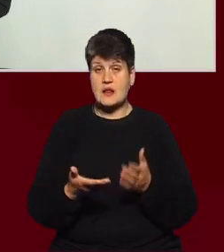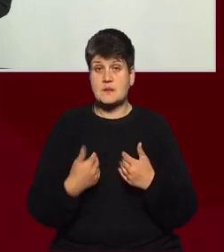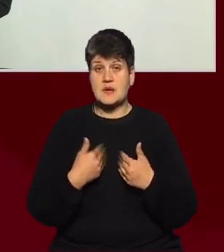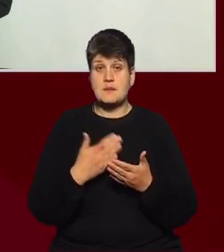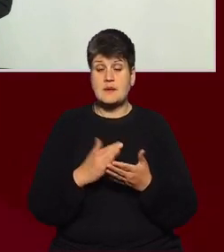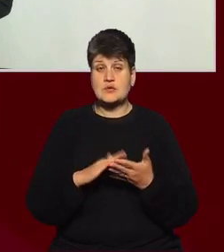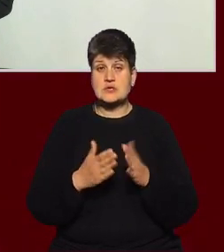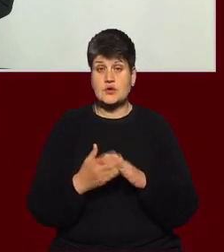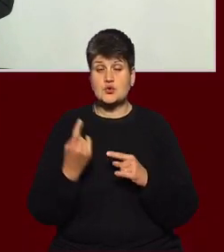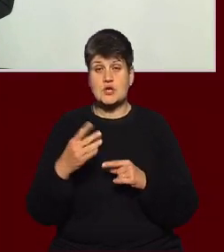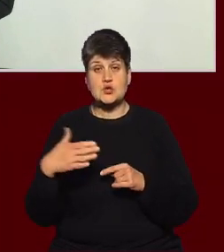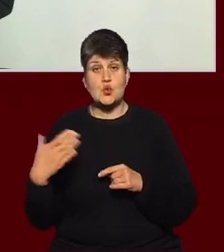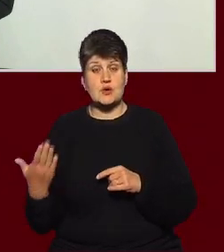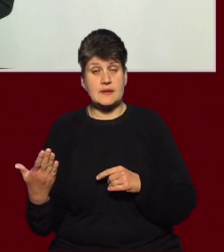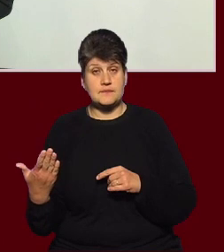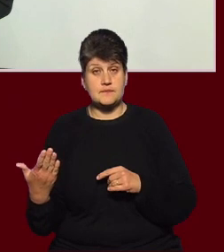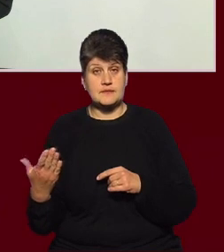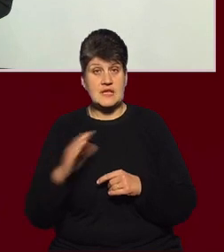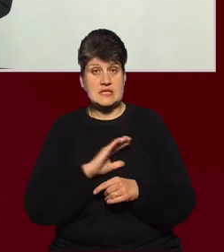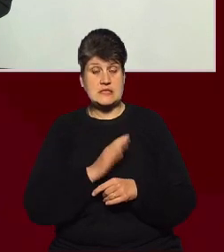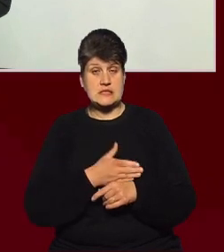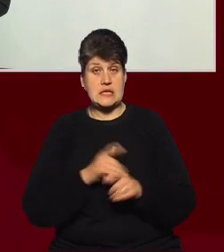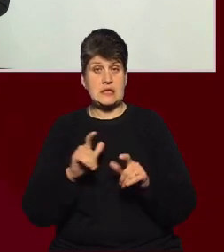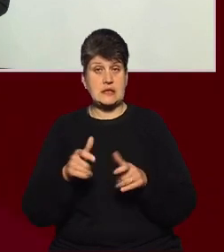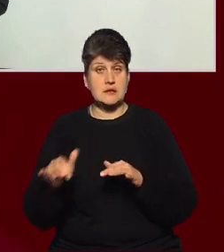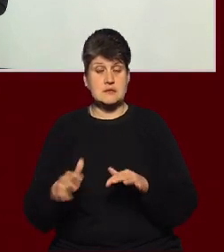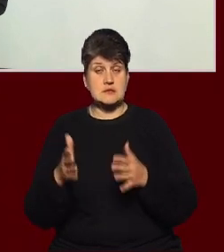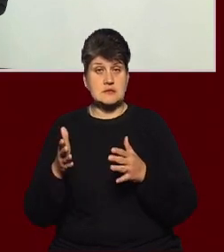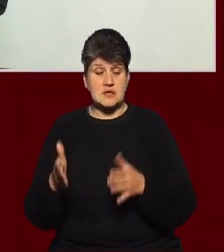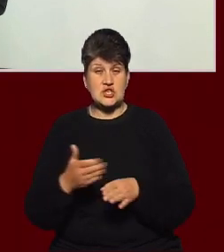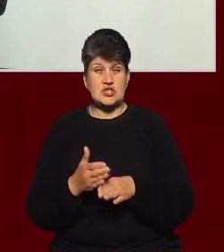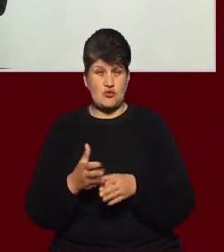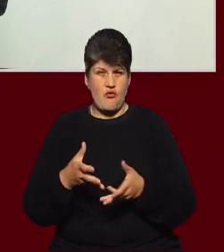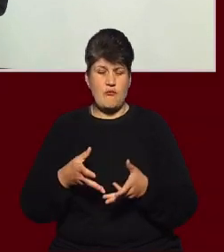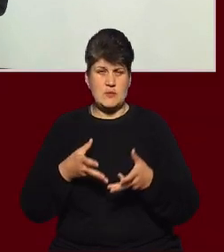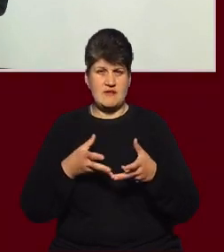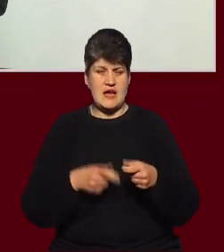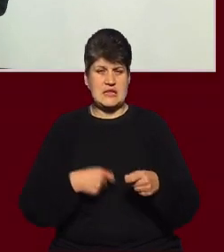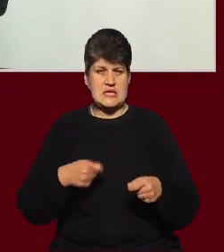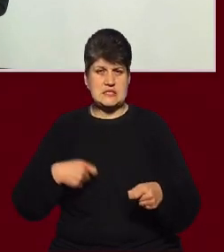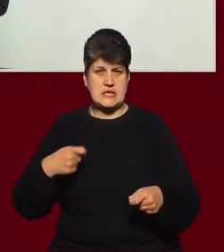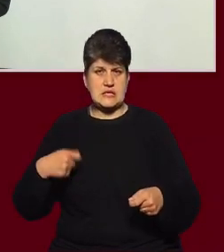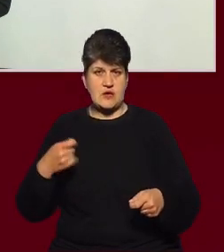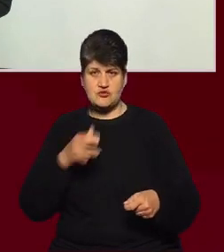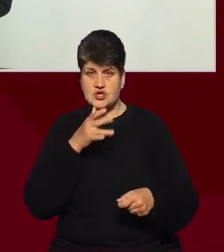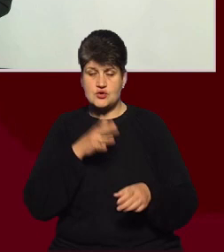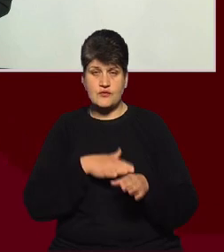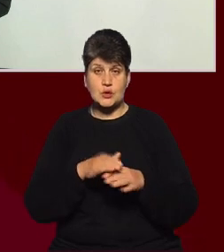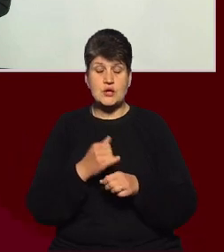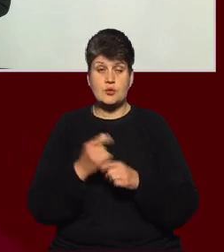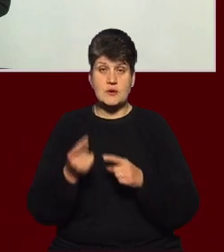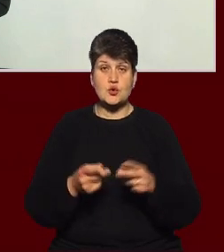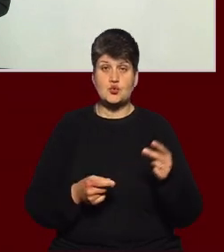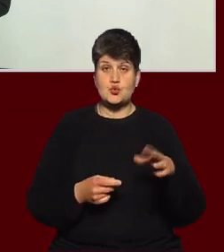з однієї сторони, посилення карантинних заходів, які частково впливають на затягування часу виконання робіт. З трьох сторони, ми маємо